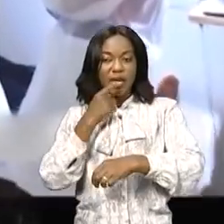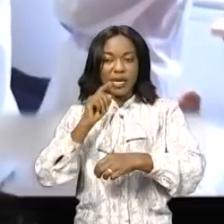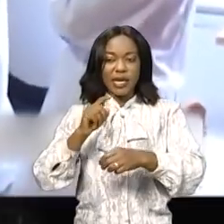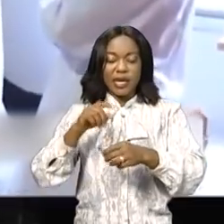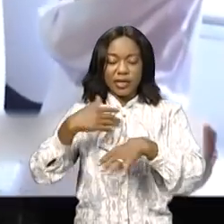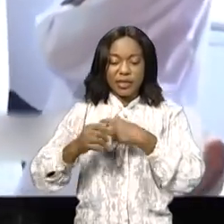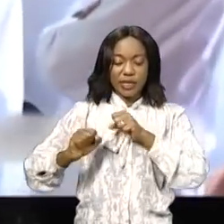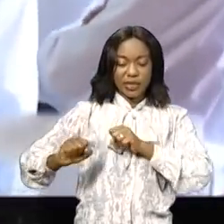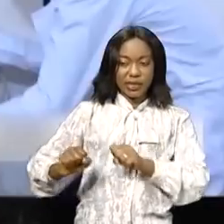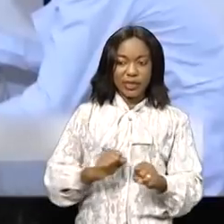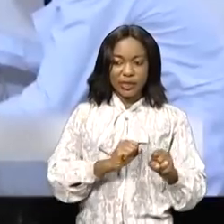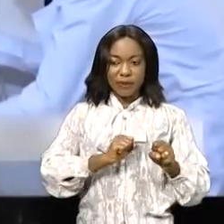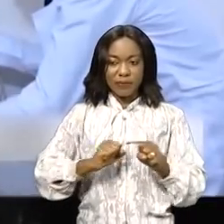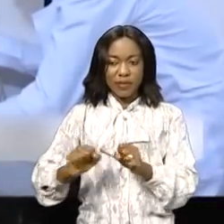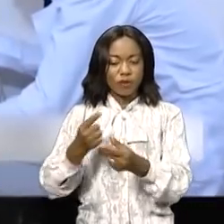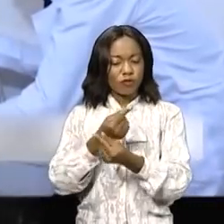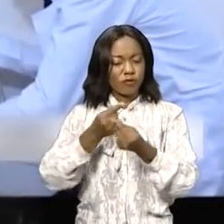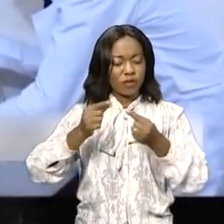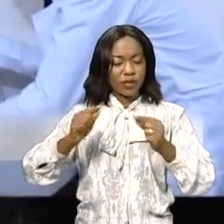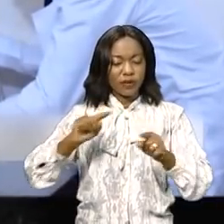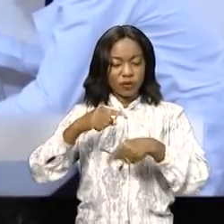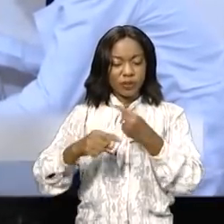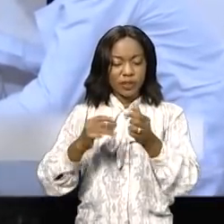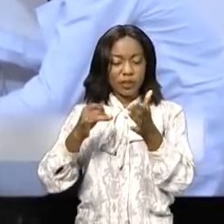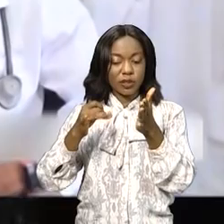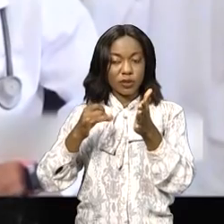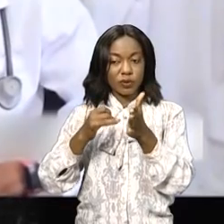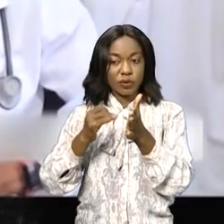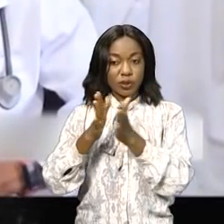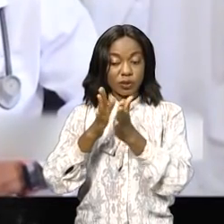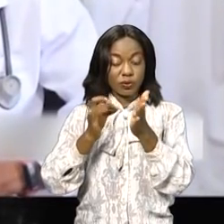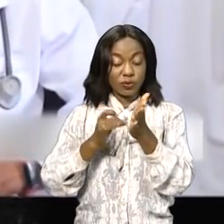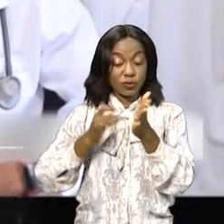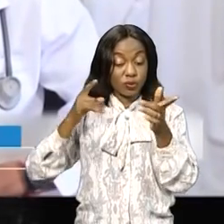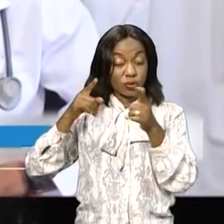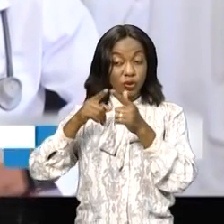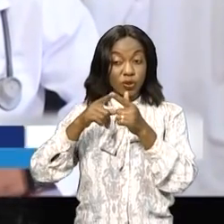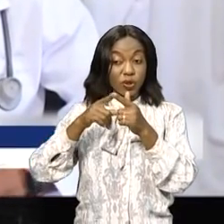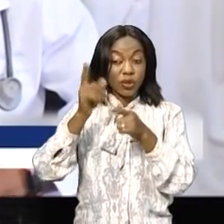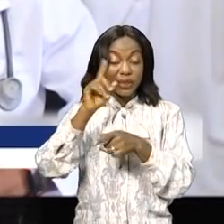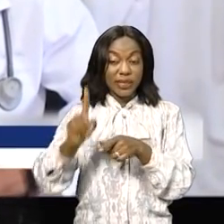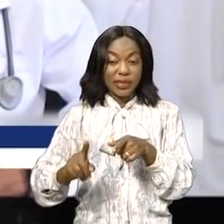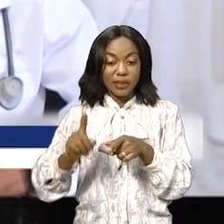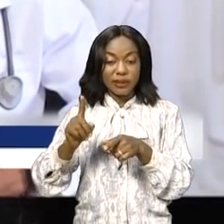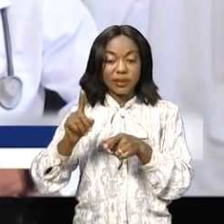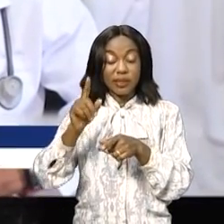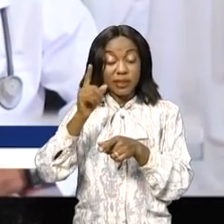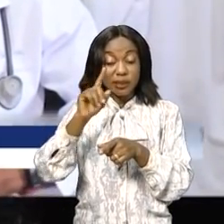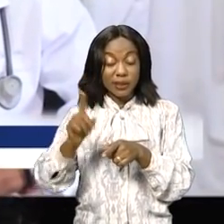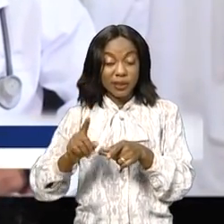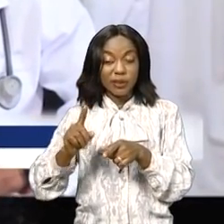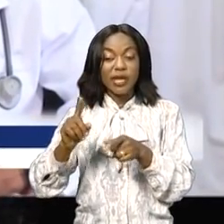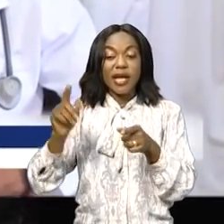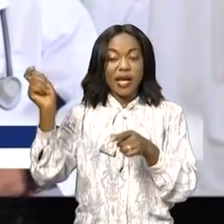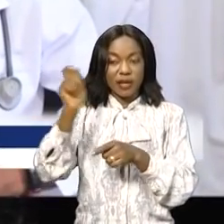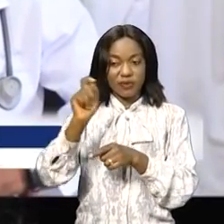gratuitement du 12 au 30 avril 2021. Les personnes concernées sont des adultes de plus de 30 ans. Qu'ils aient